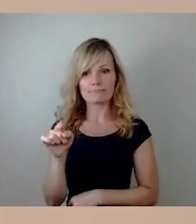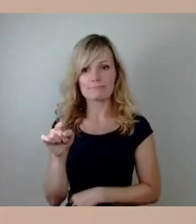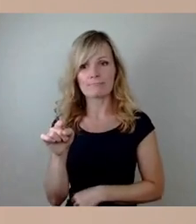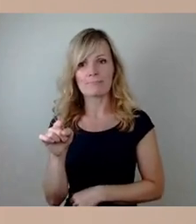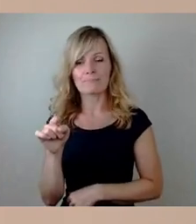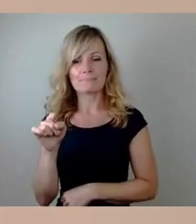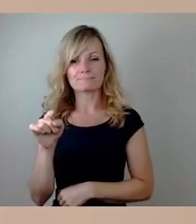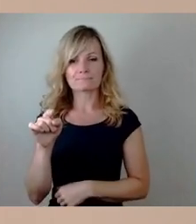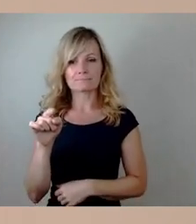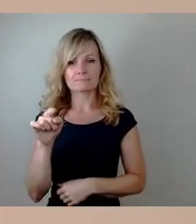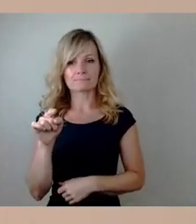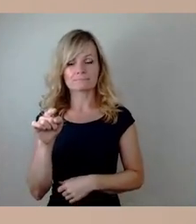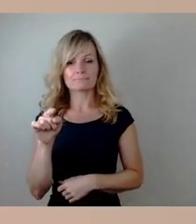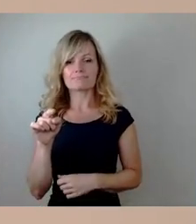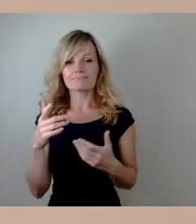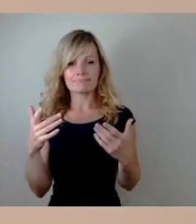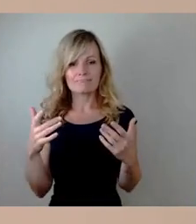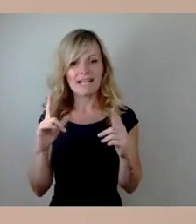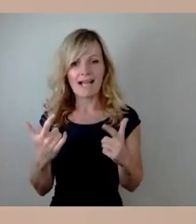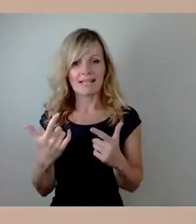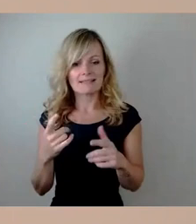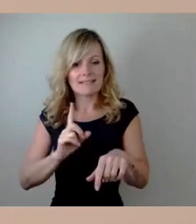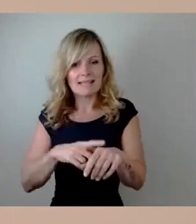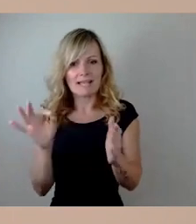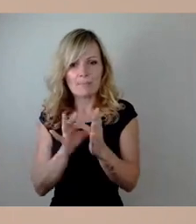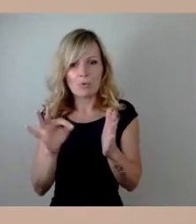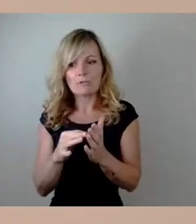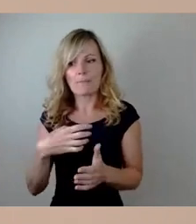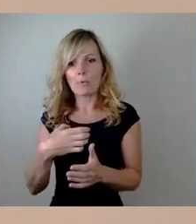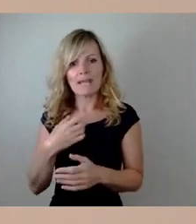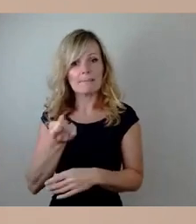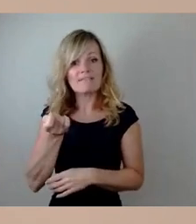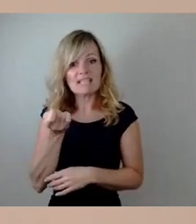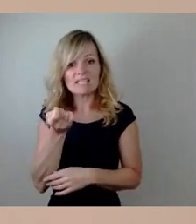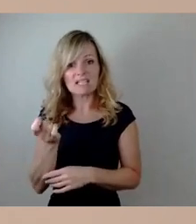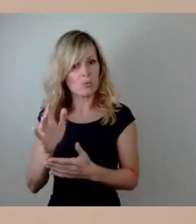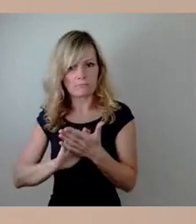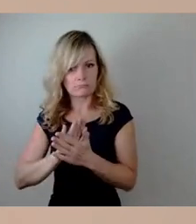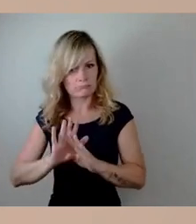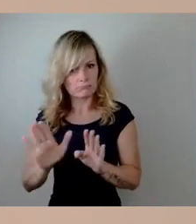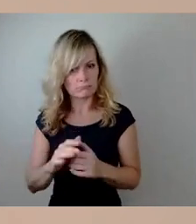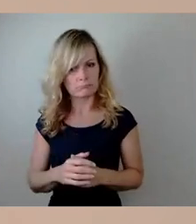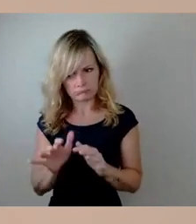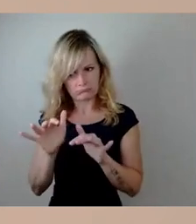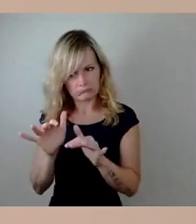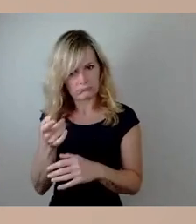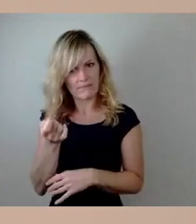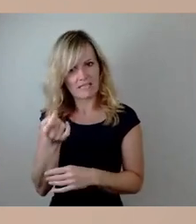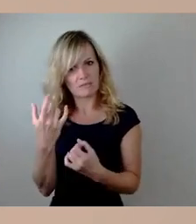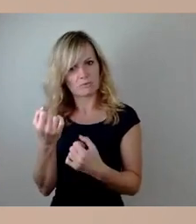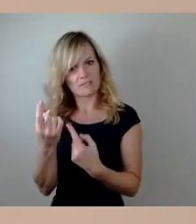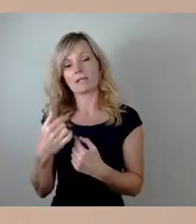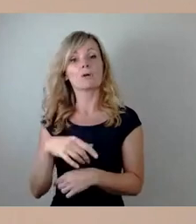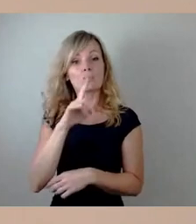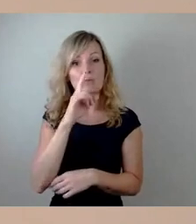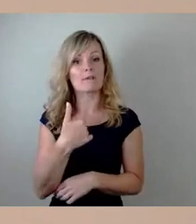ein Problem gehabt mit der Finanzierung, außer, dass wir uns ja erhofft